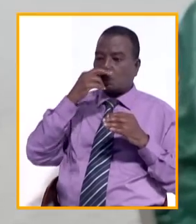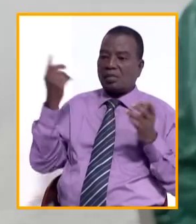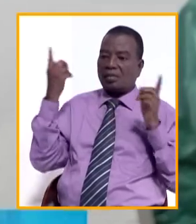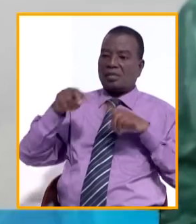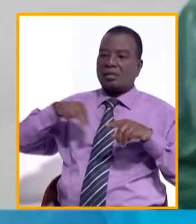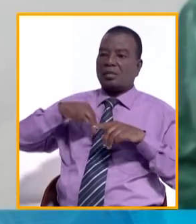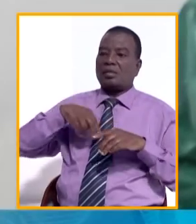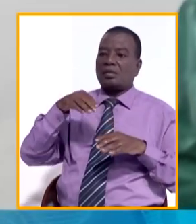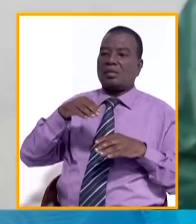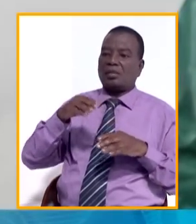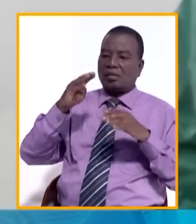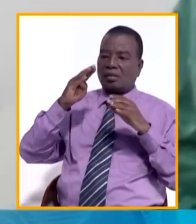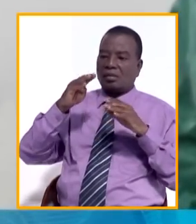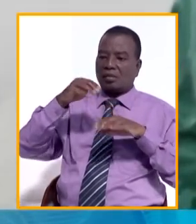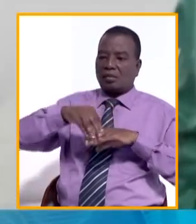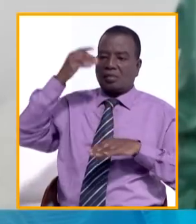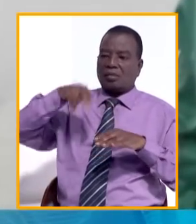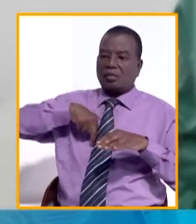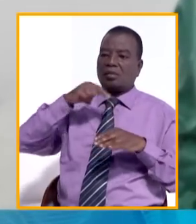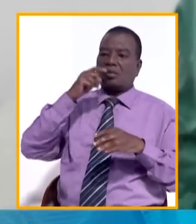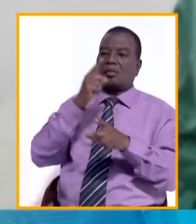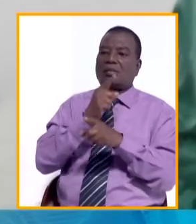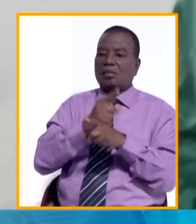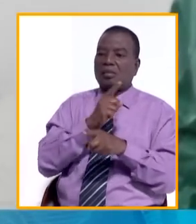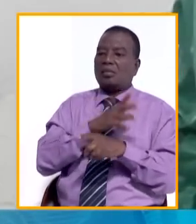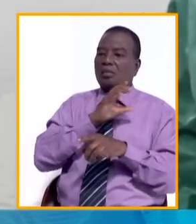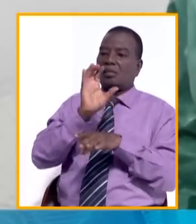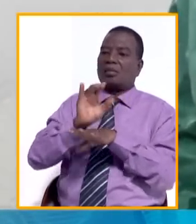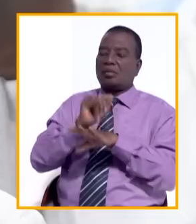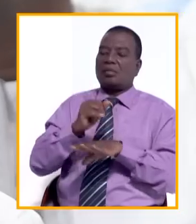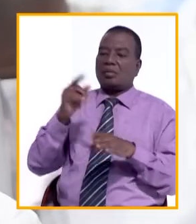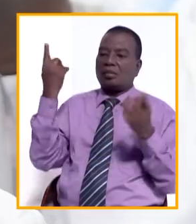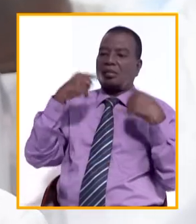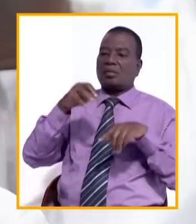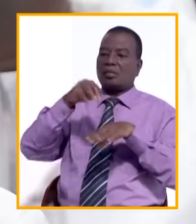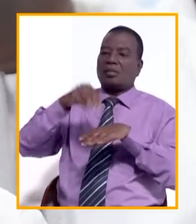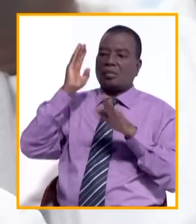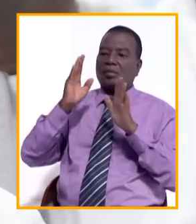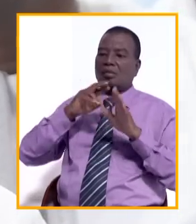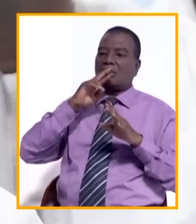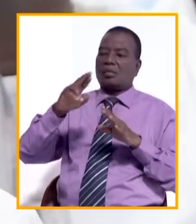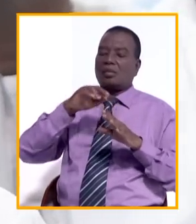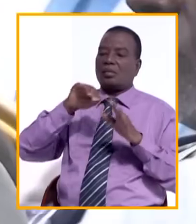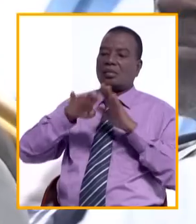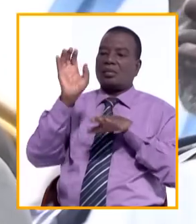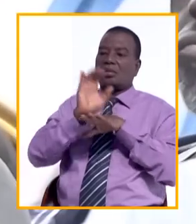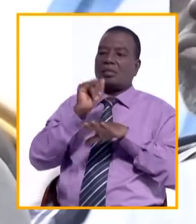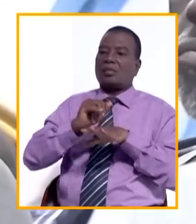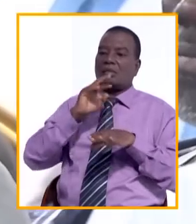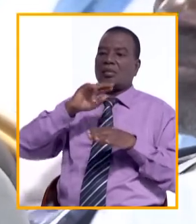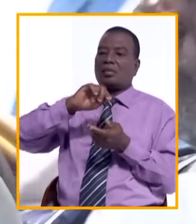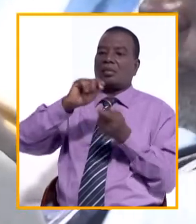sommes au Mali, nous sommes en Côte d'Ivoire. Et quand les Maliens sont en Côte d'Ivoire, ils sont au Mali. Parce que